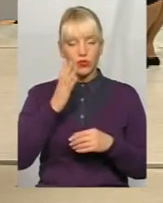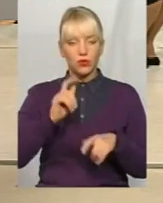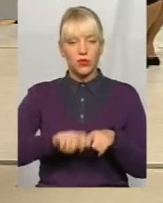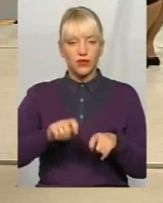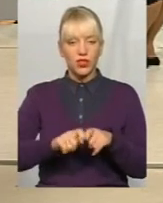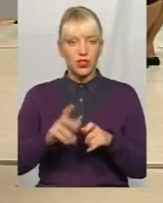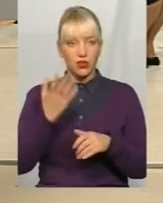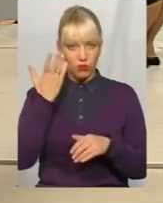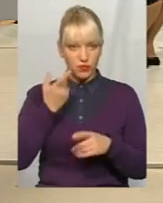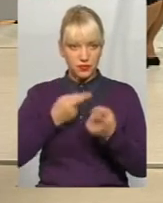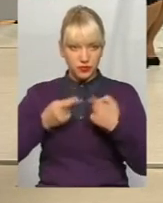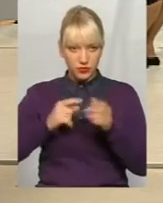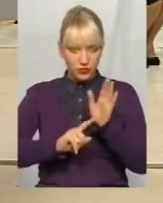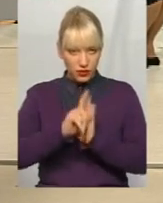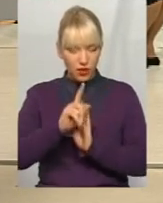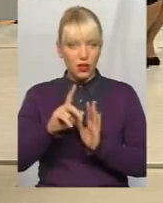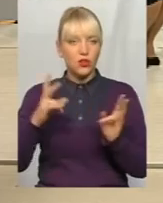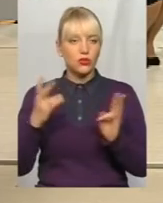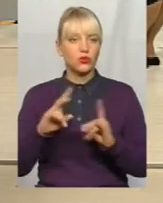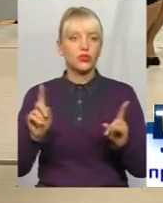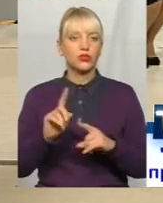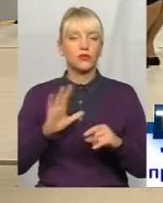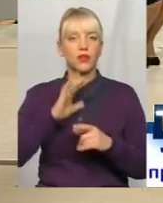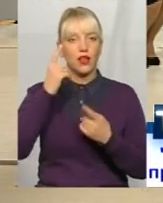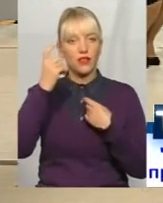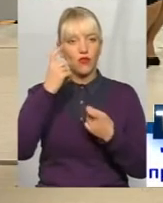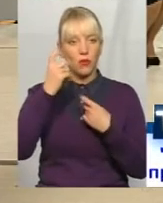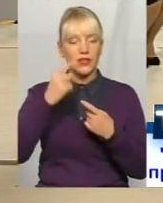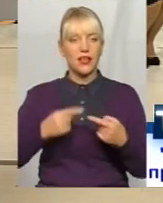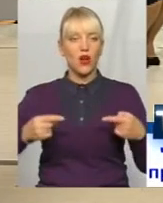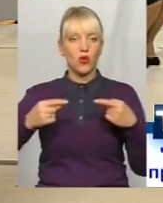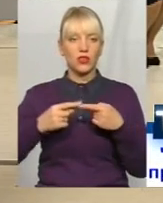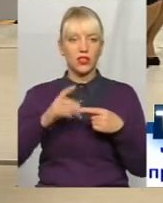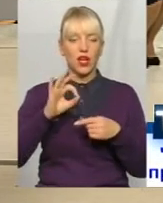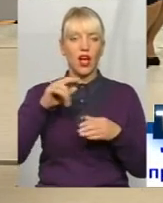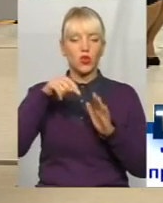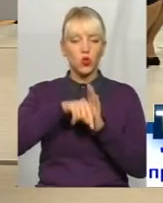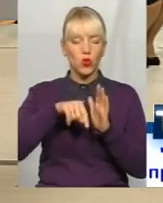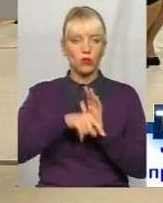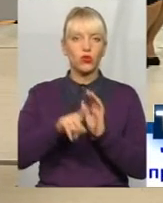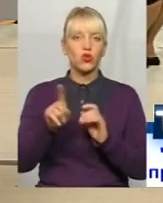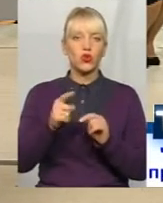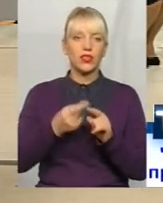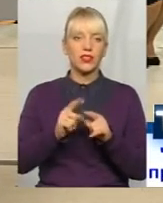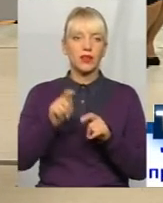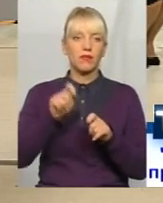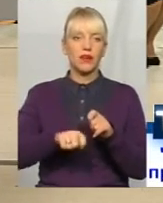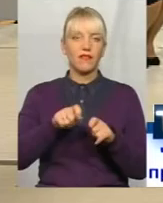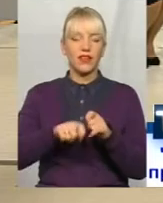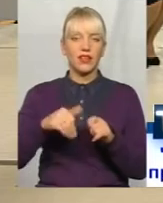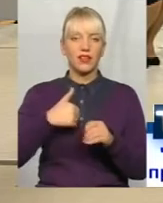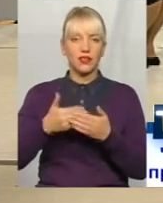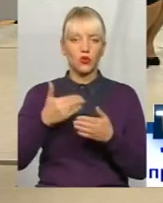потрібно, щоб була якась інформація конкретна о тому, чого ці перевірки хотят от